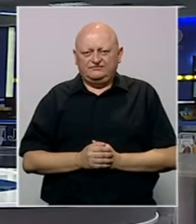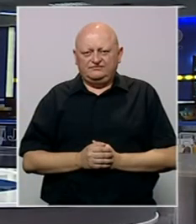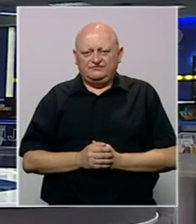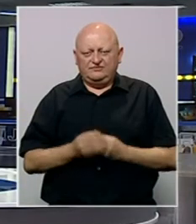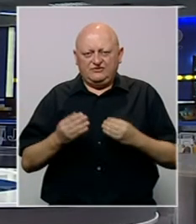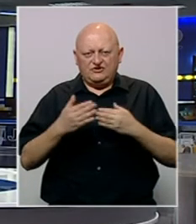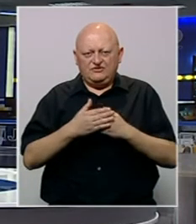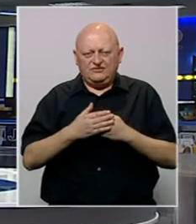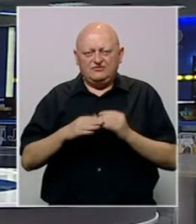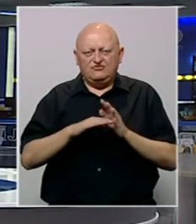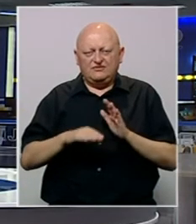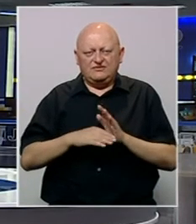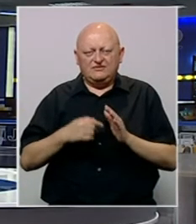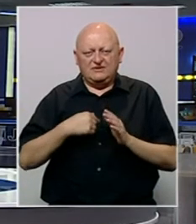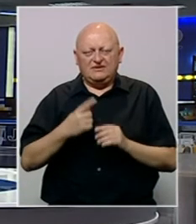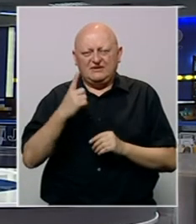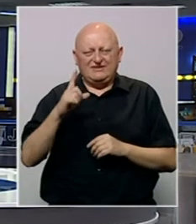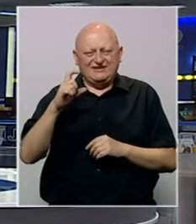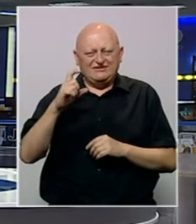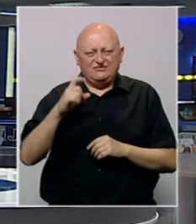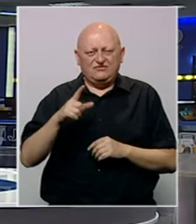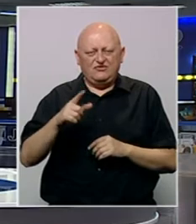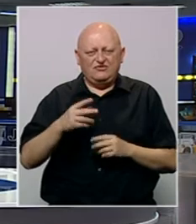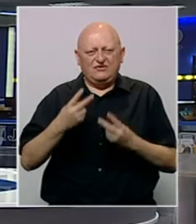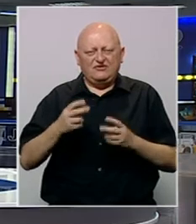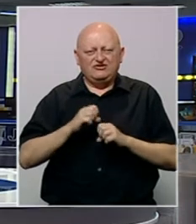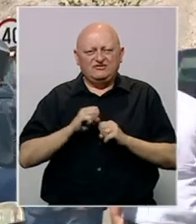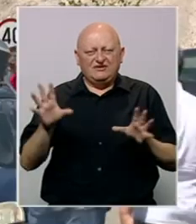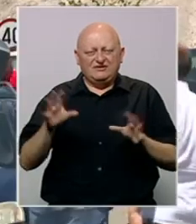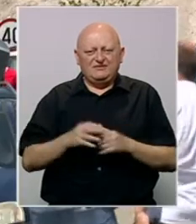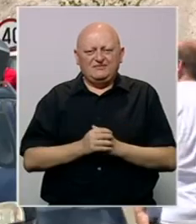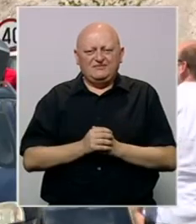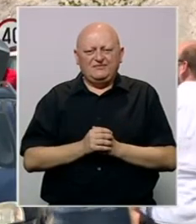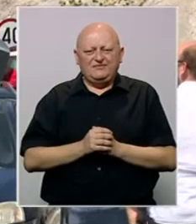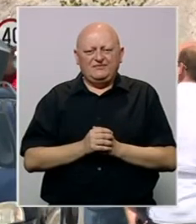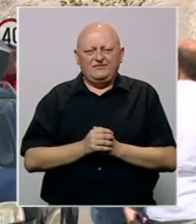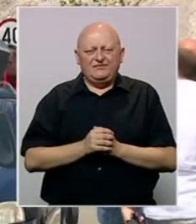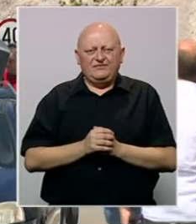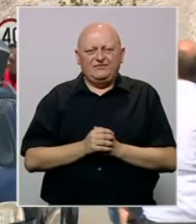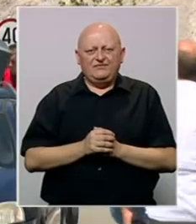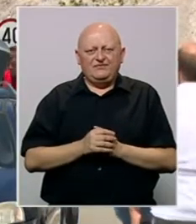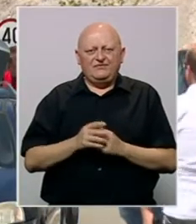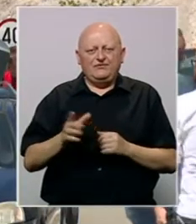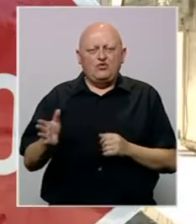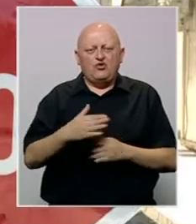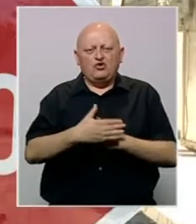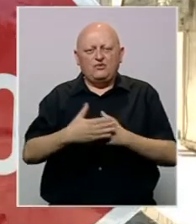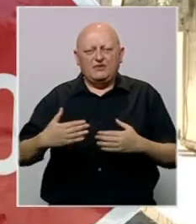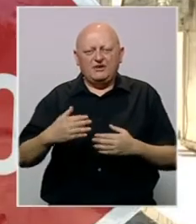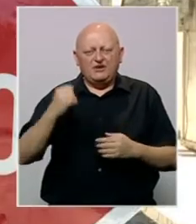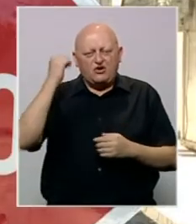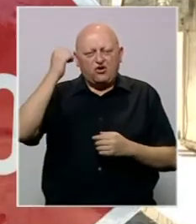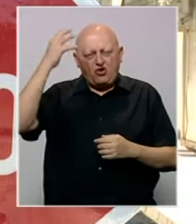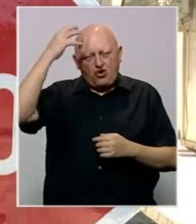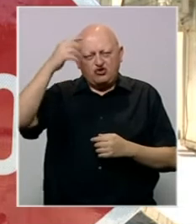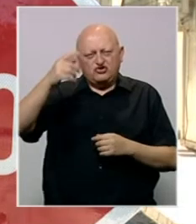Dobro večer u Dnevniku, ja sam Ivana Crnogorac, ovo su najvažnije vijesti. Uklonjene barikade na sjeveru Kosova,